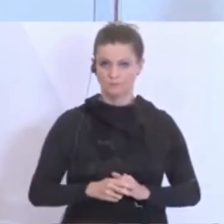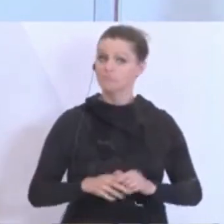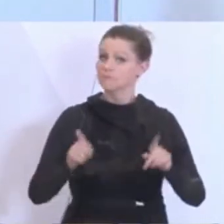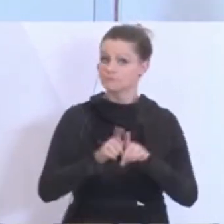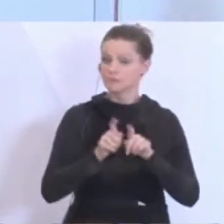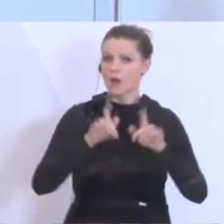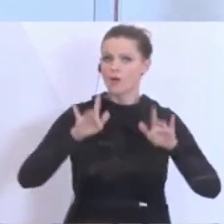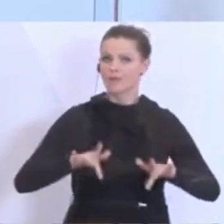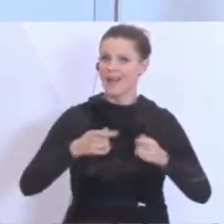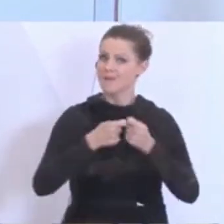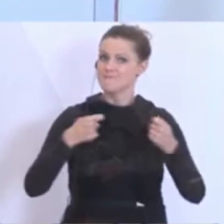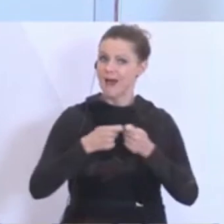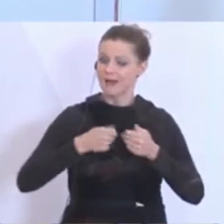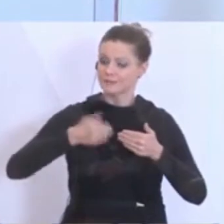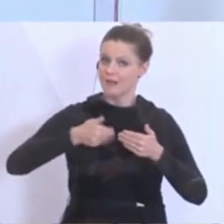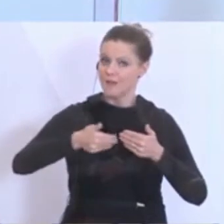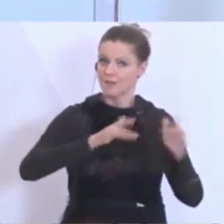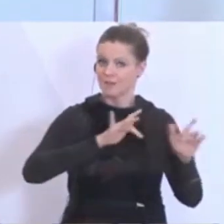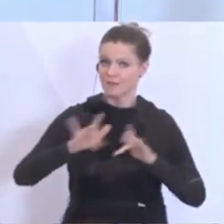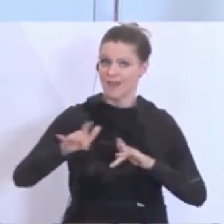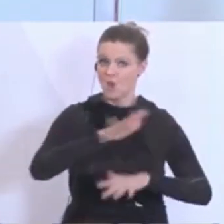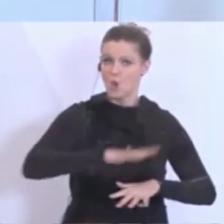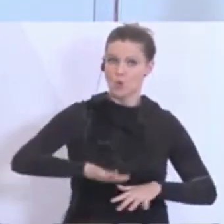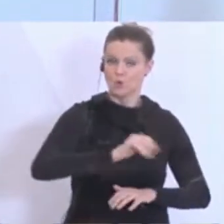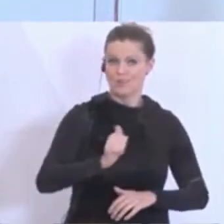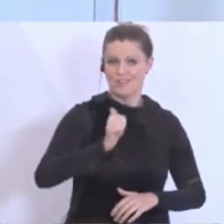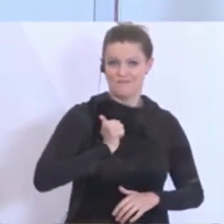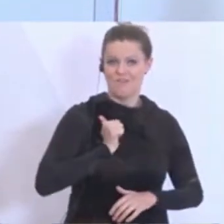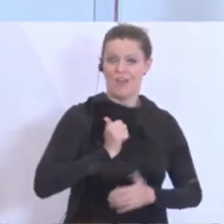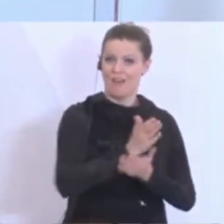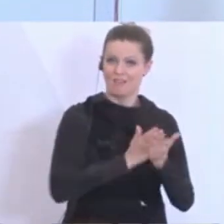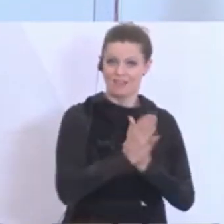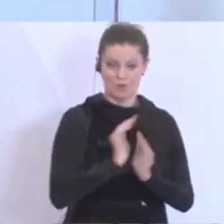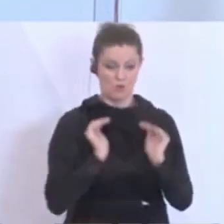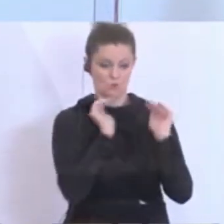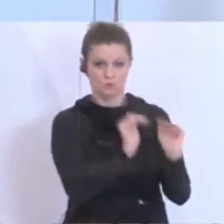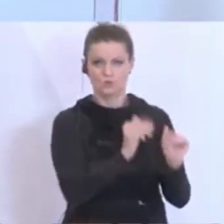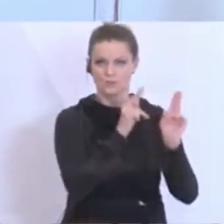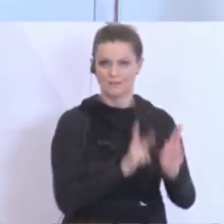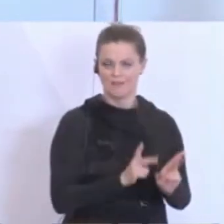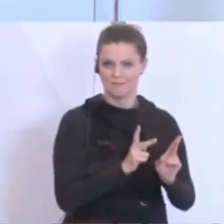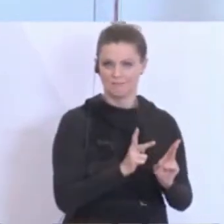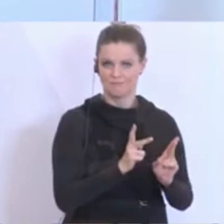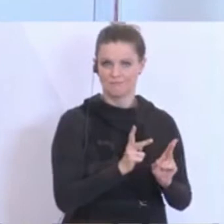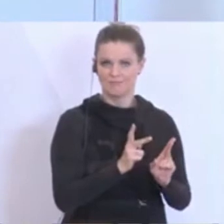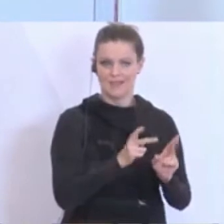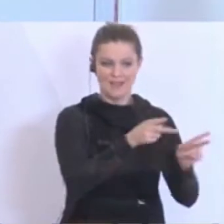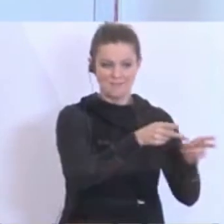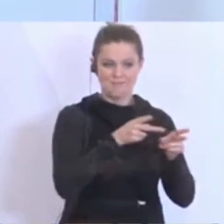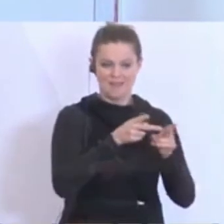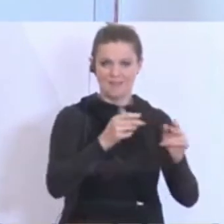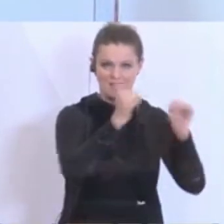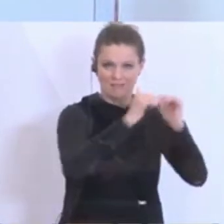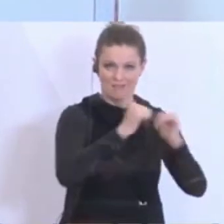haben eine Reihe von Maßnahmen gesetzt, um unsere Grundwehrdiener bestmöglich zu schützen, sei es durch die Aufteilung der Betten, durch die